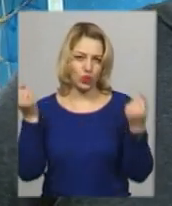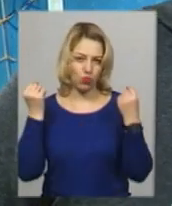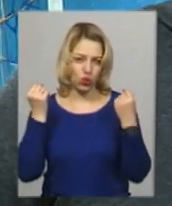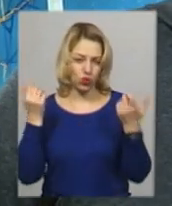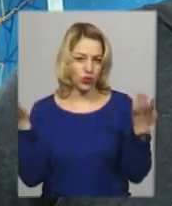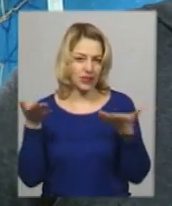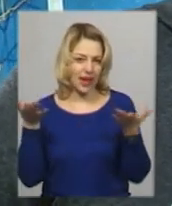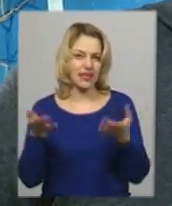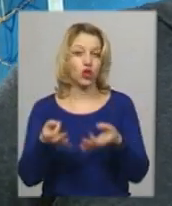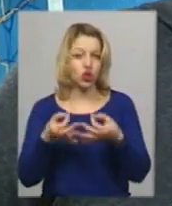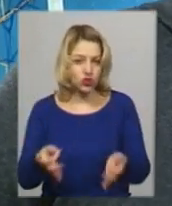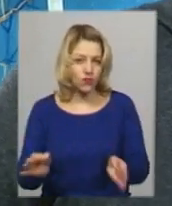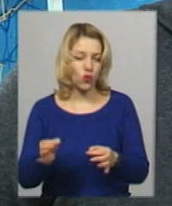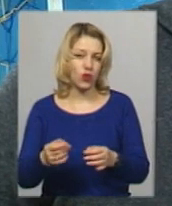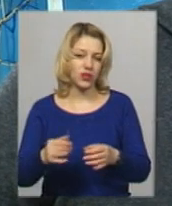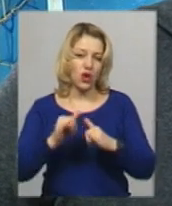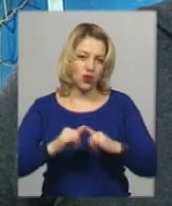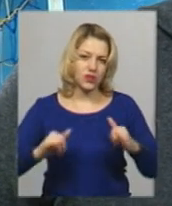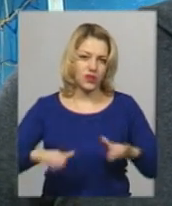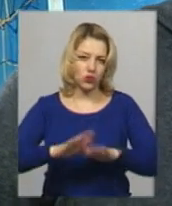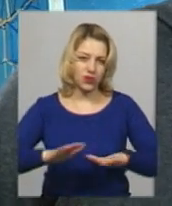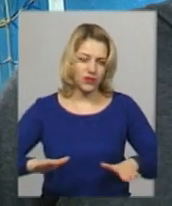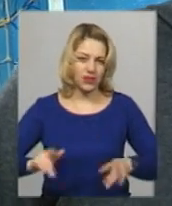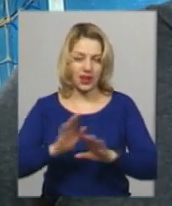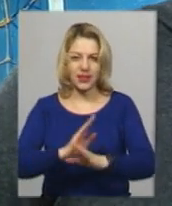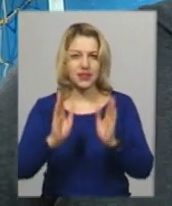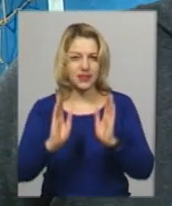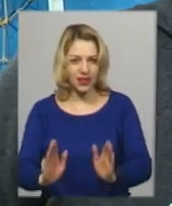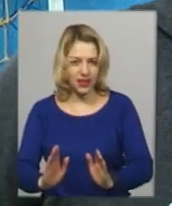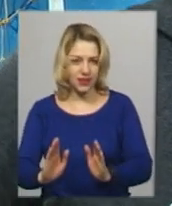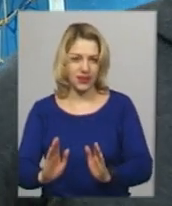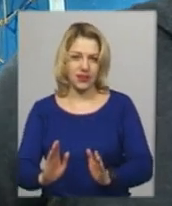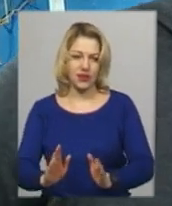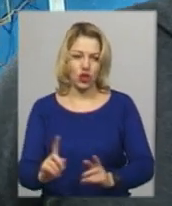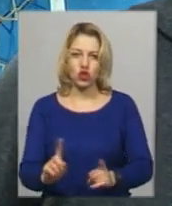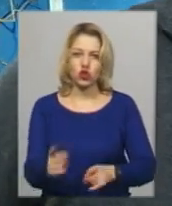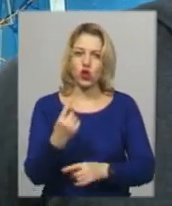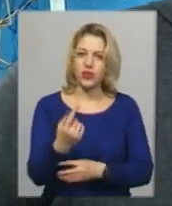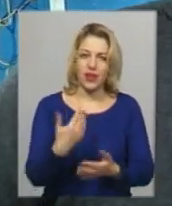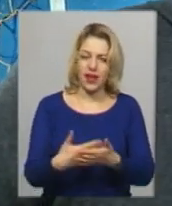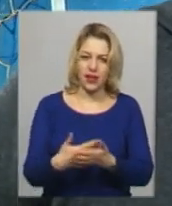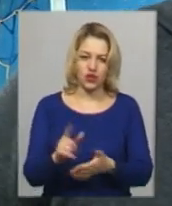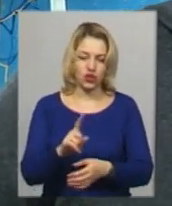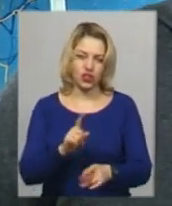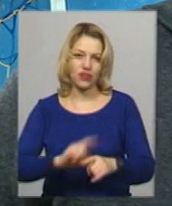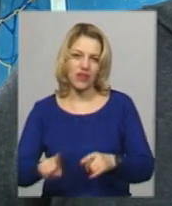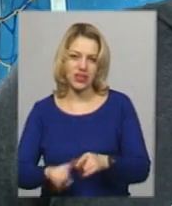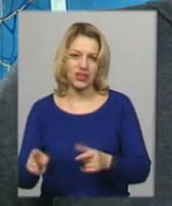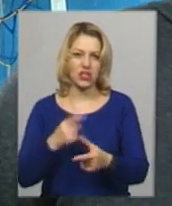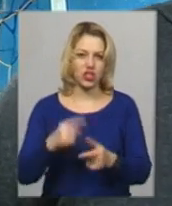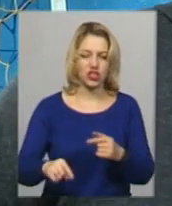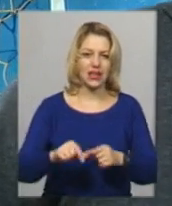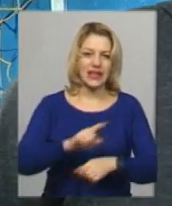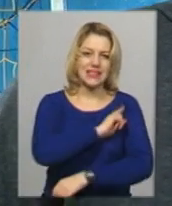який дозволить розвинути в дітях не тільки щось одне, чи швидкість, чи силу,